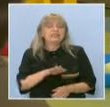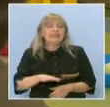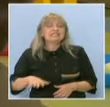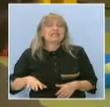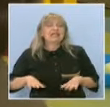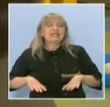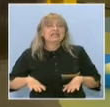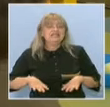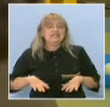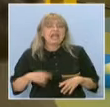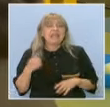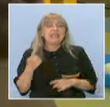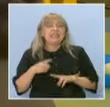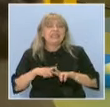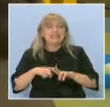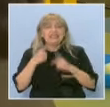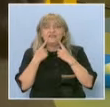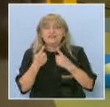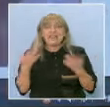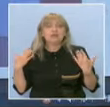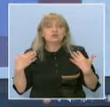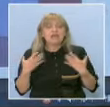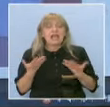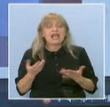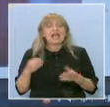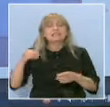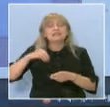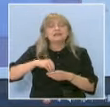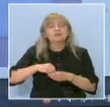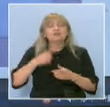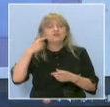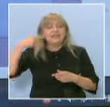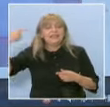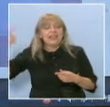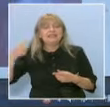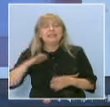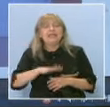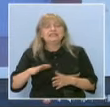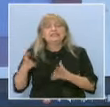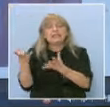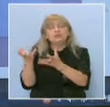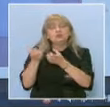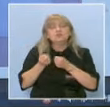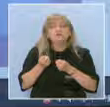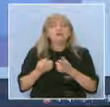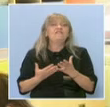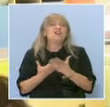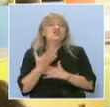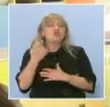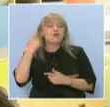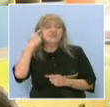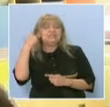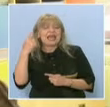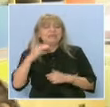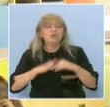Иглика студентите видяха на практика как се прилага идеята децата неусетно да освояват нови за тях знания и умения. Днес ще се